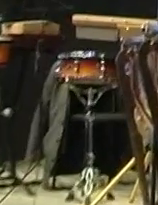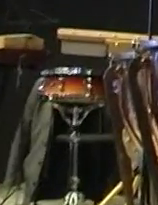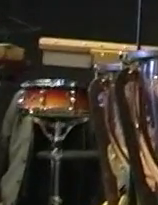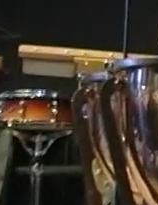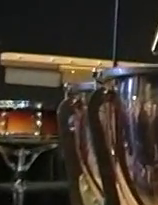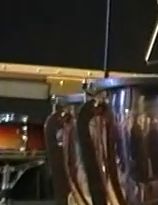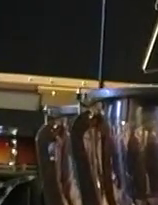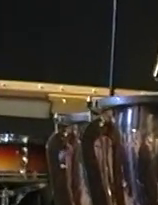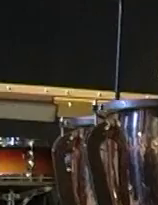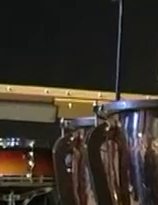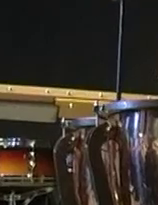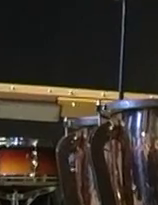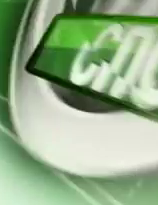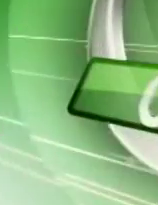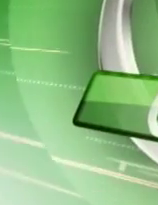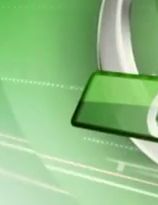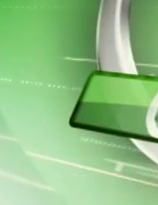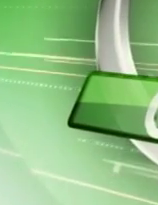Чорний, новини Поділля Центр.